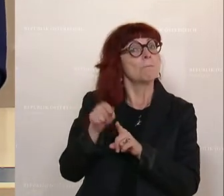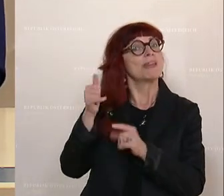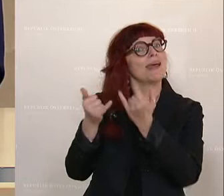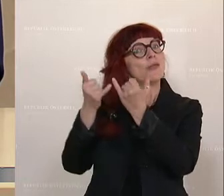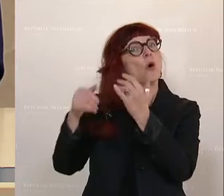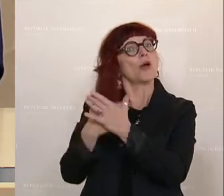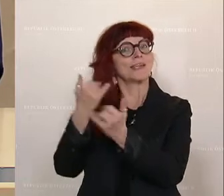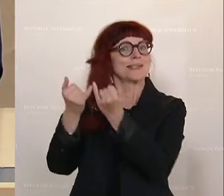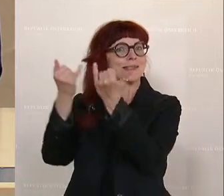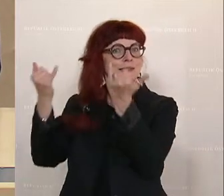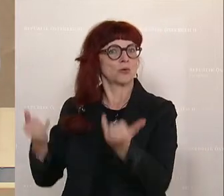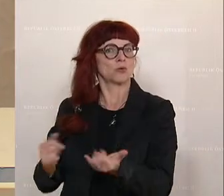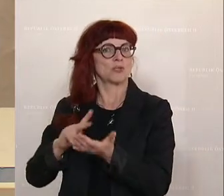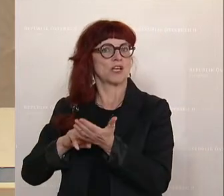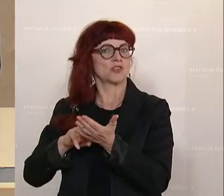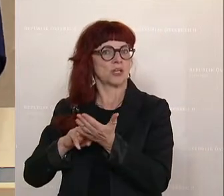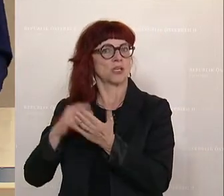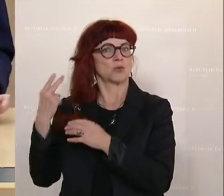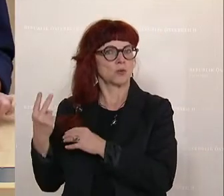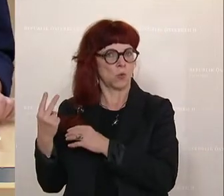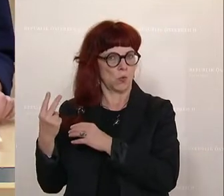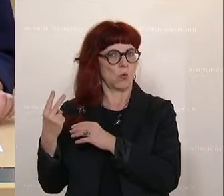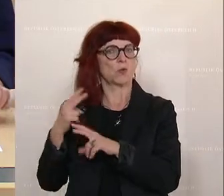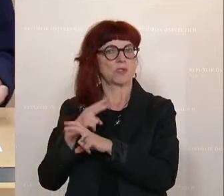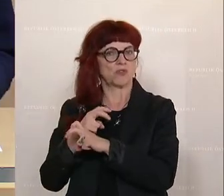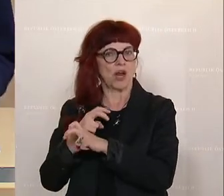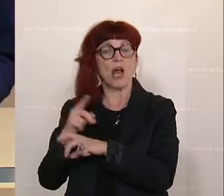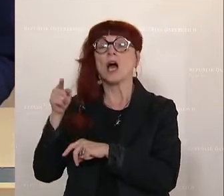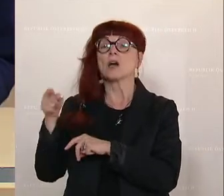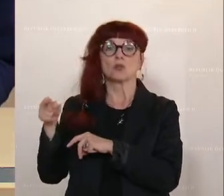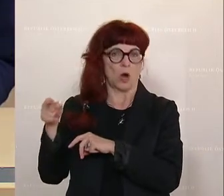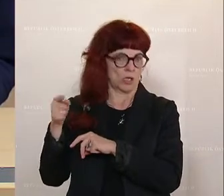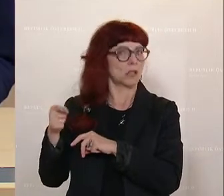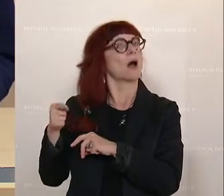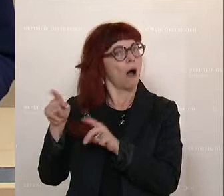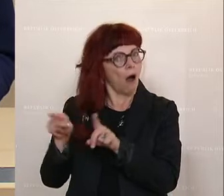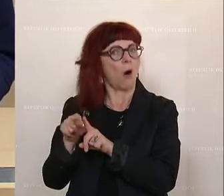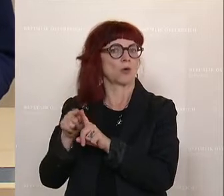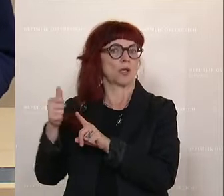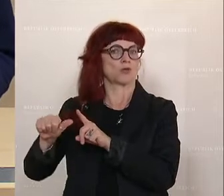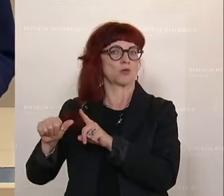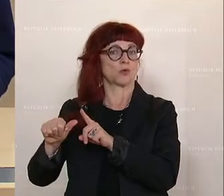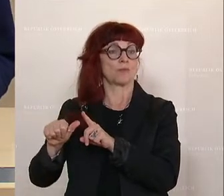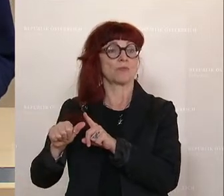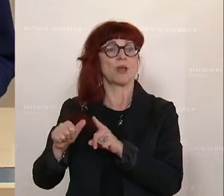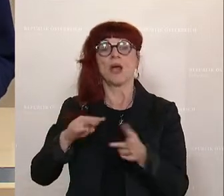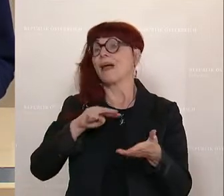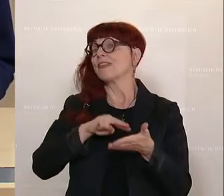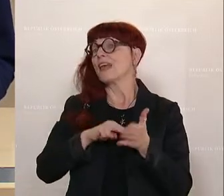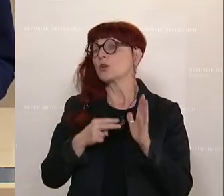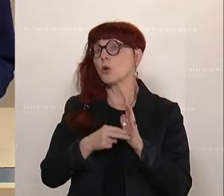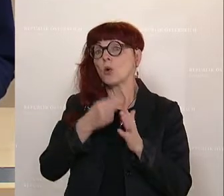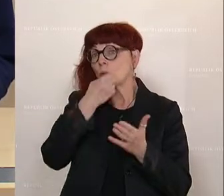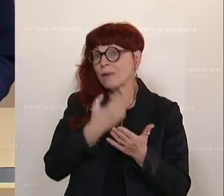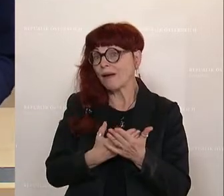und zu bereichern. Alles in allem ein sehr erfreulicher Forschungs und Technologiebericht 2022 mit